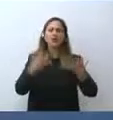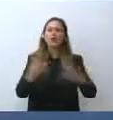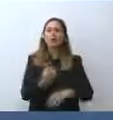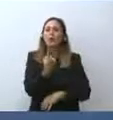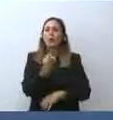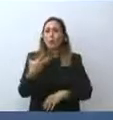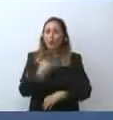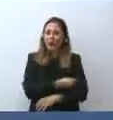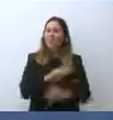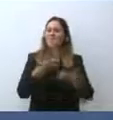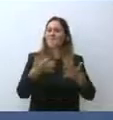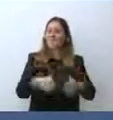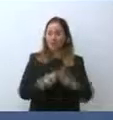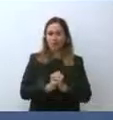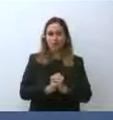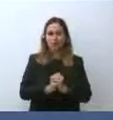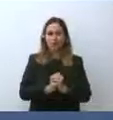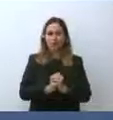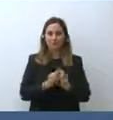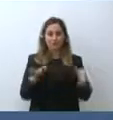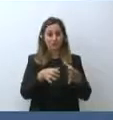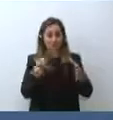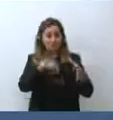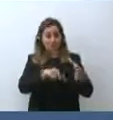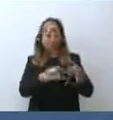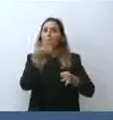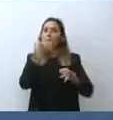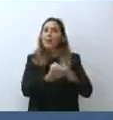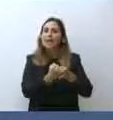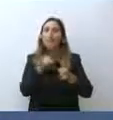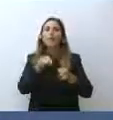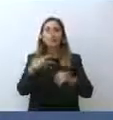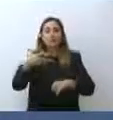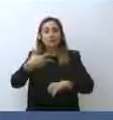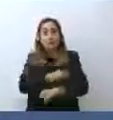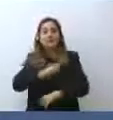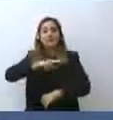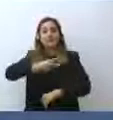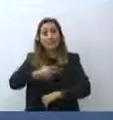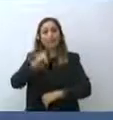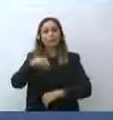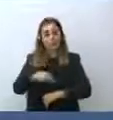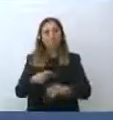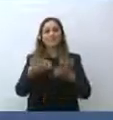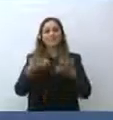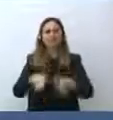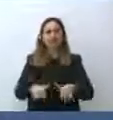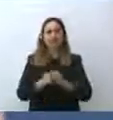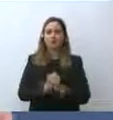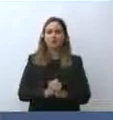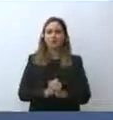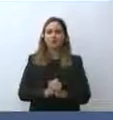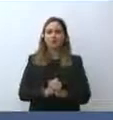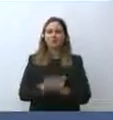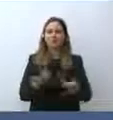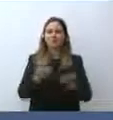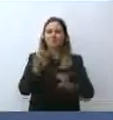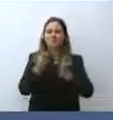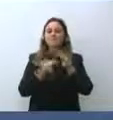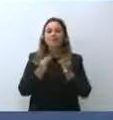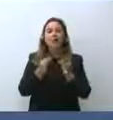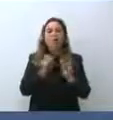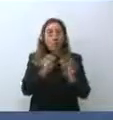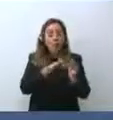vaccina e quasi metà è pienamente vaccinata. Quindi l'adesione massiccia dei giovani